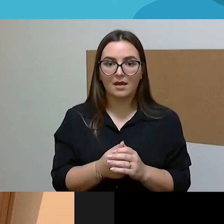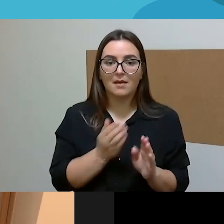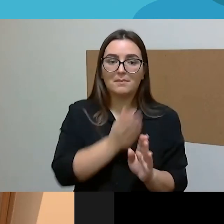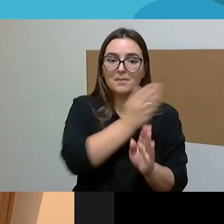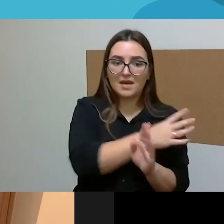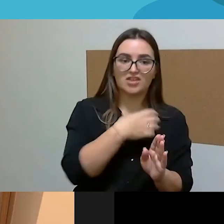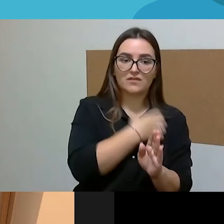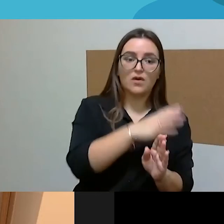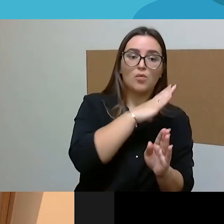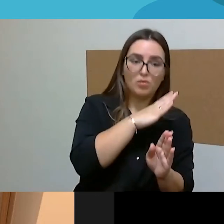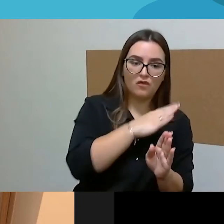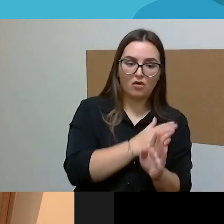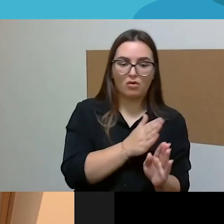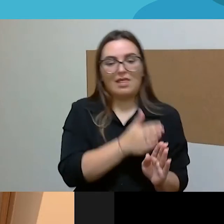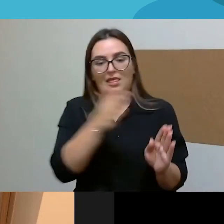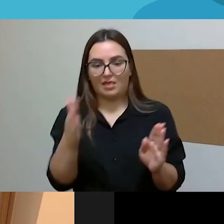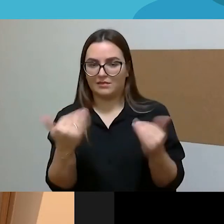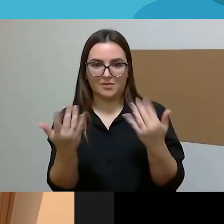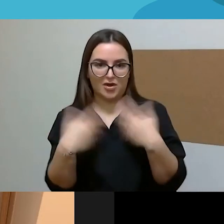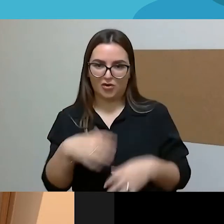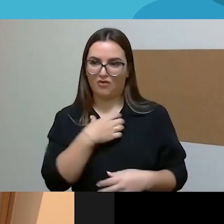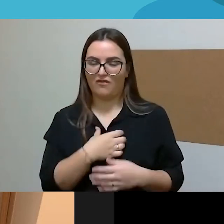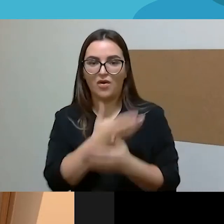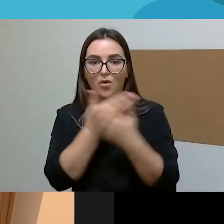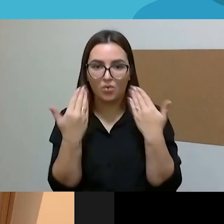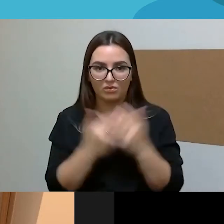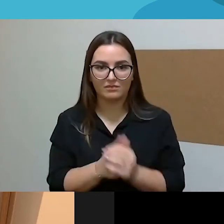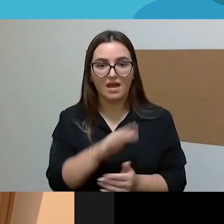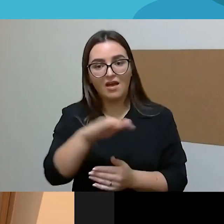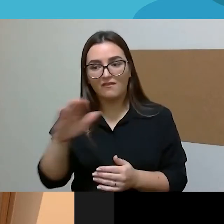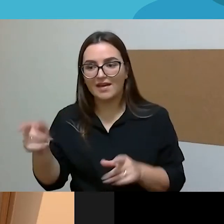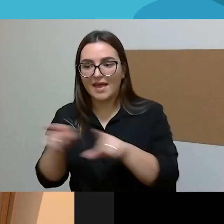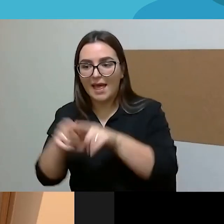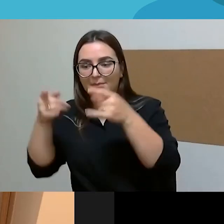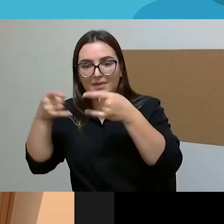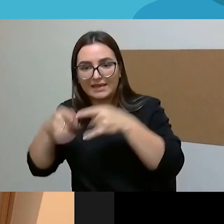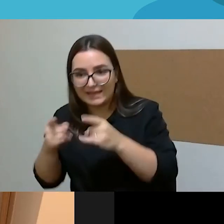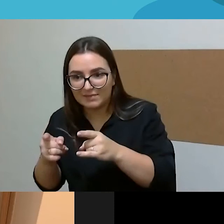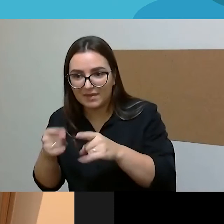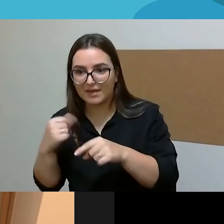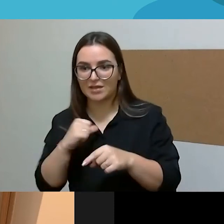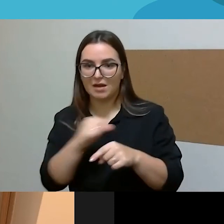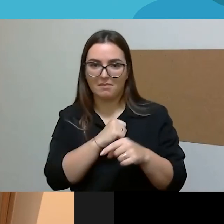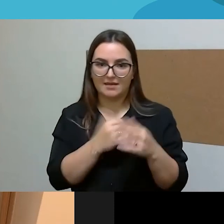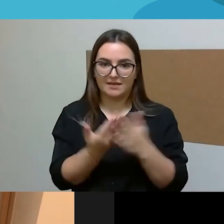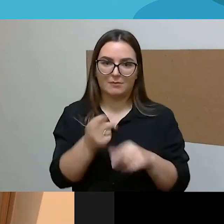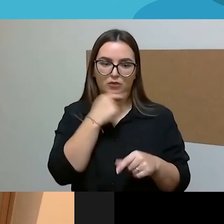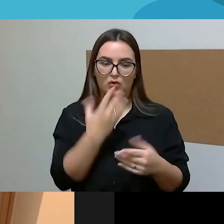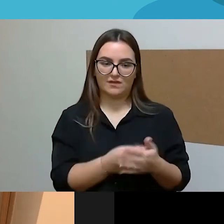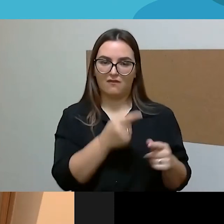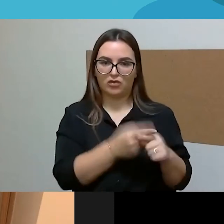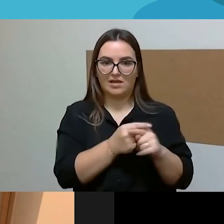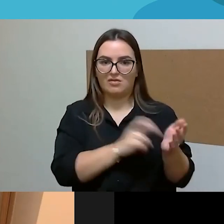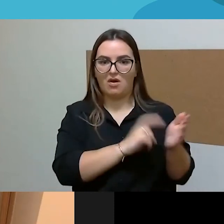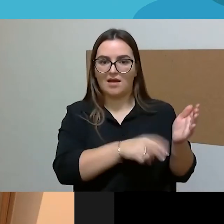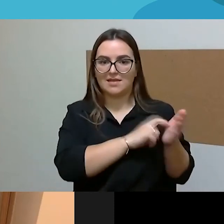vaikų gimimo. Tai vaikai gimę nuleidžia tą vendžiamės labai greitai. Ir mano